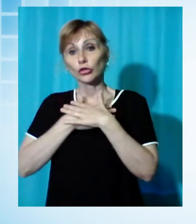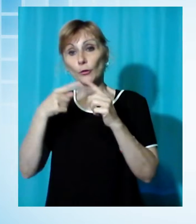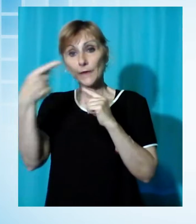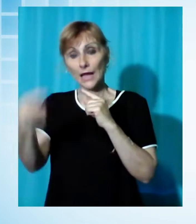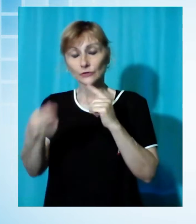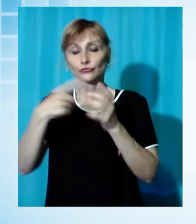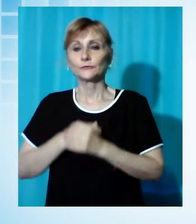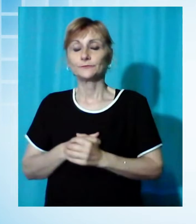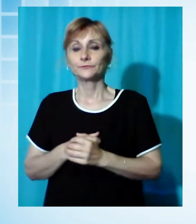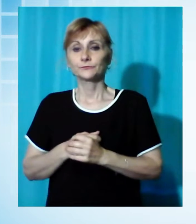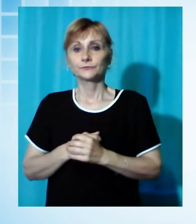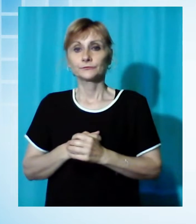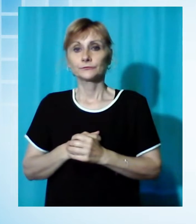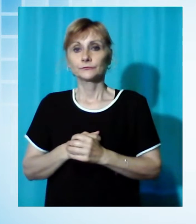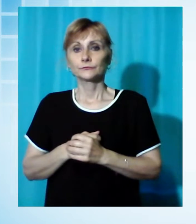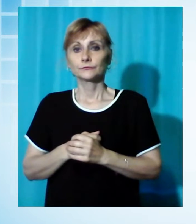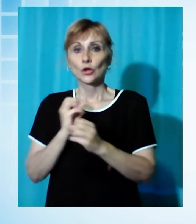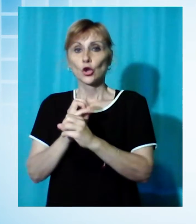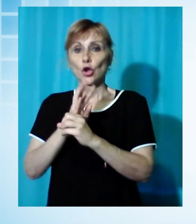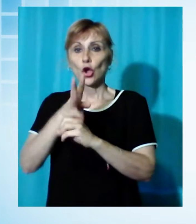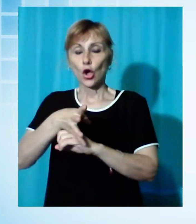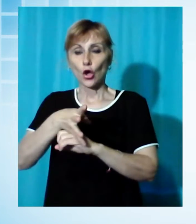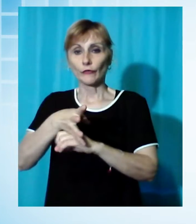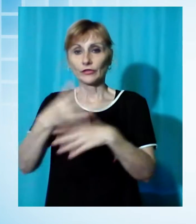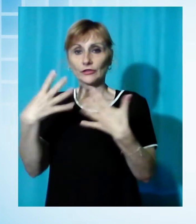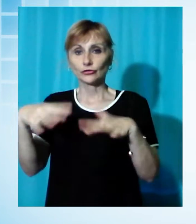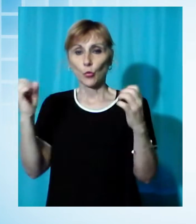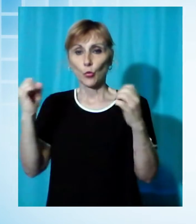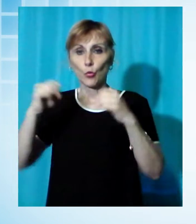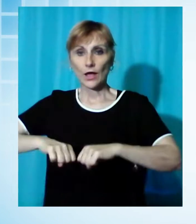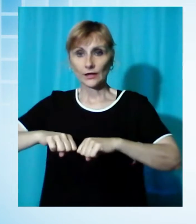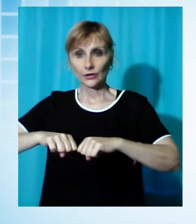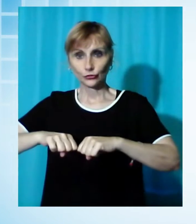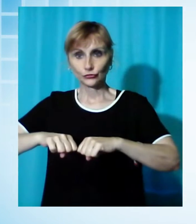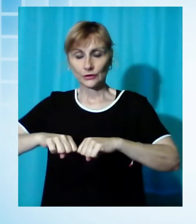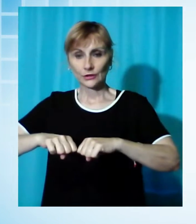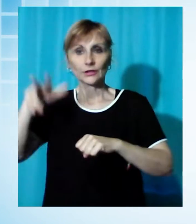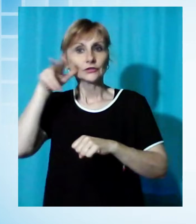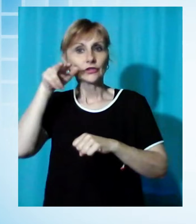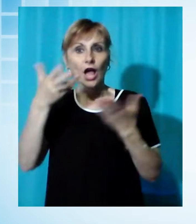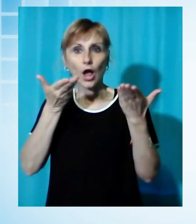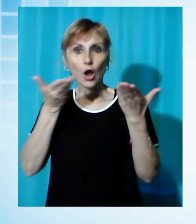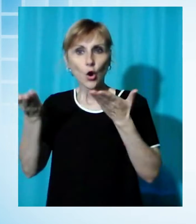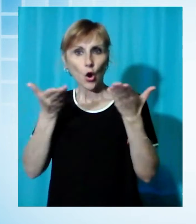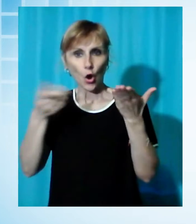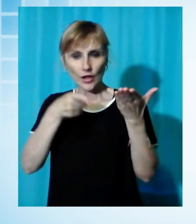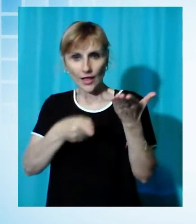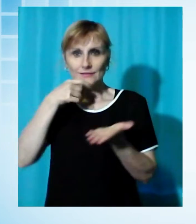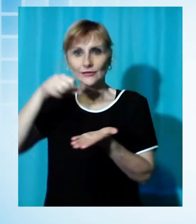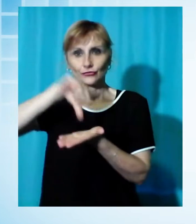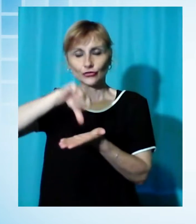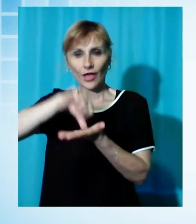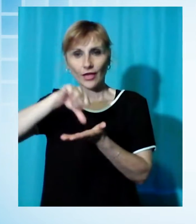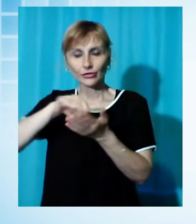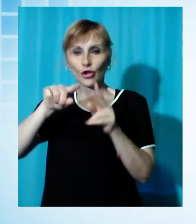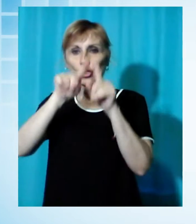Guarisce dal Covid l'accoglienza dei colleghi in momenti di commozione in un negozio di ortofrutta del centro dove lo staff ha accolto con